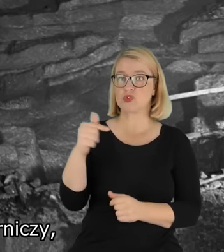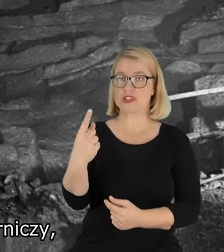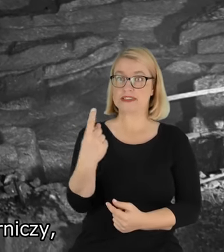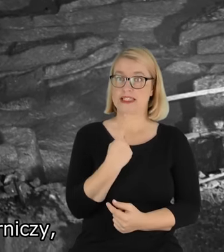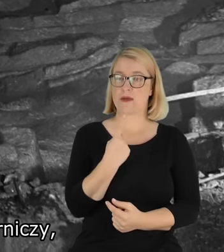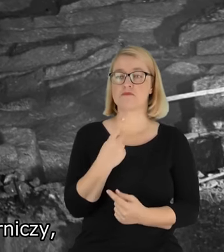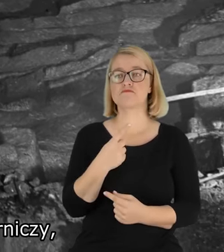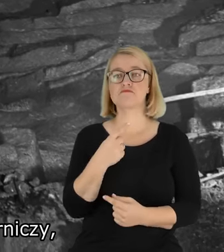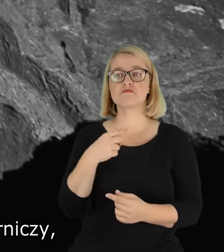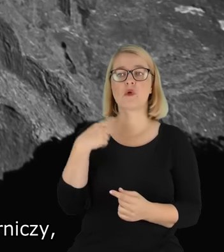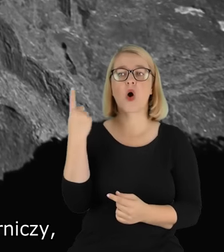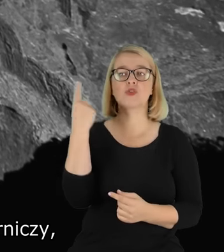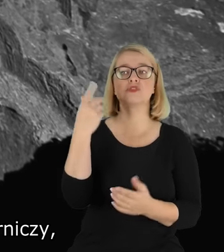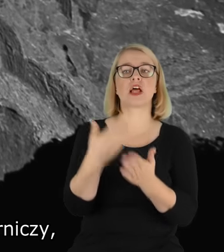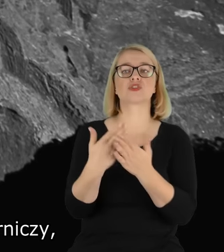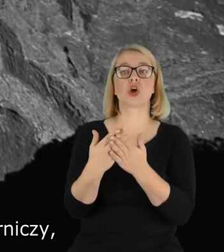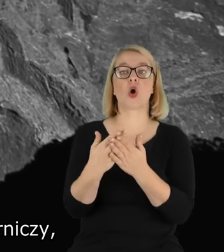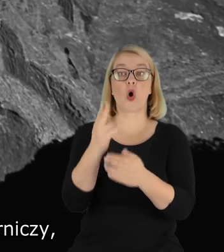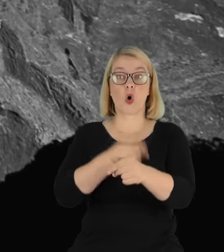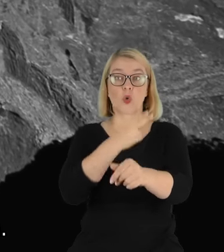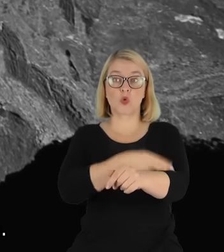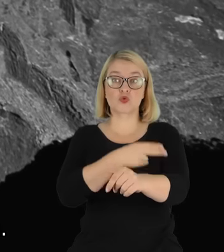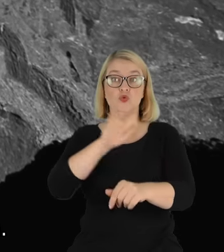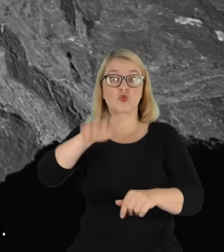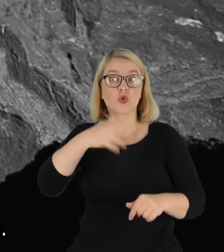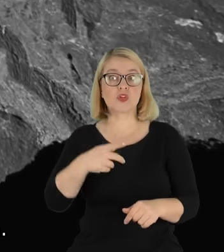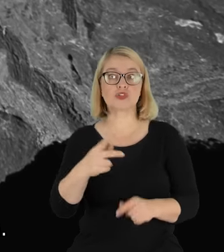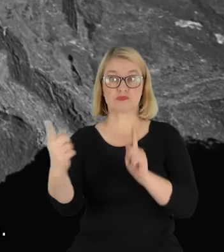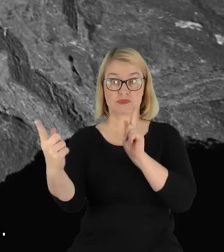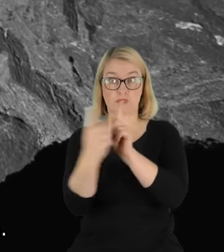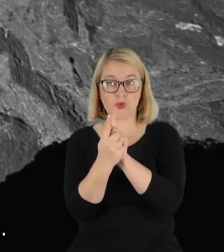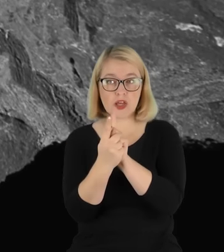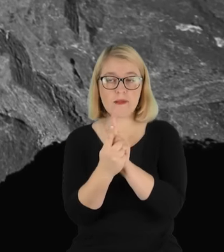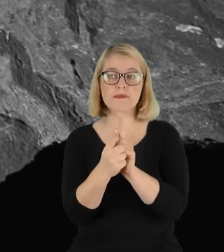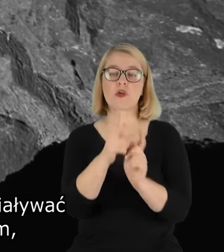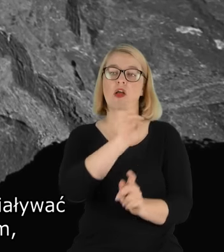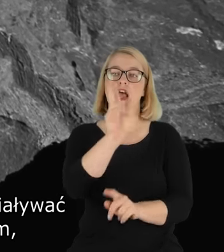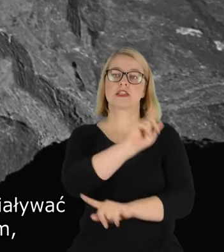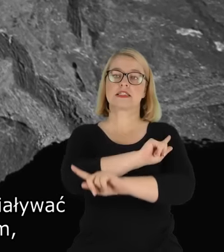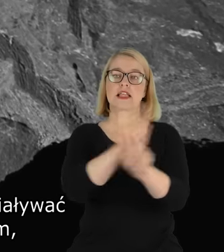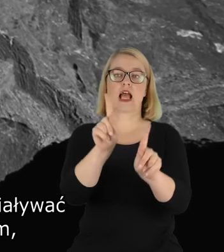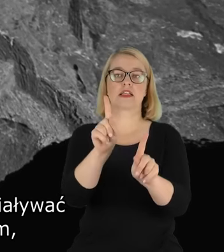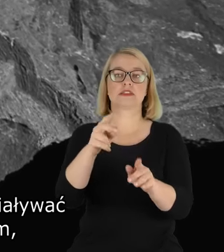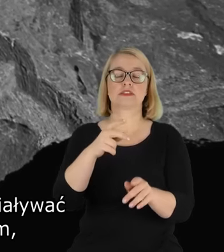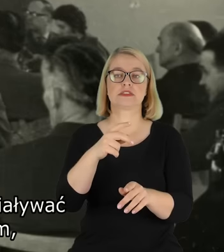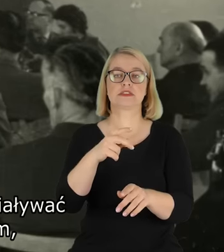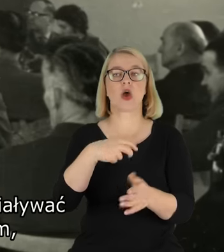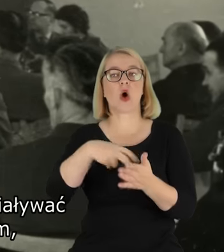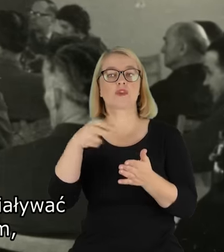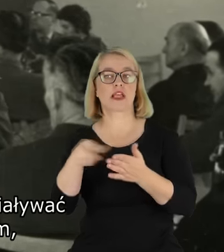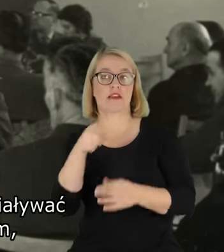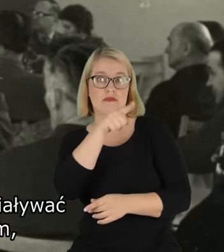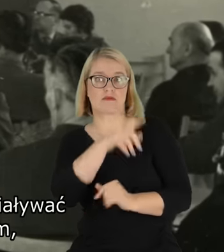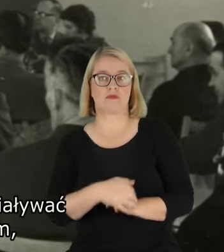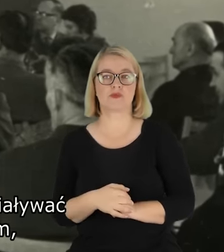ponieważ gdyby nas spotkał Urząd Górniczy, to każdy miałby zakaz chodzenia. Potem, kiedy zaczęły siły